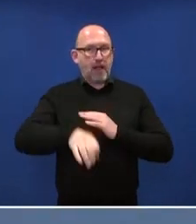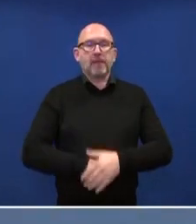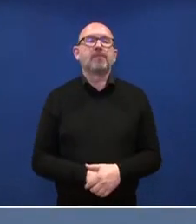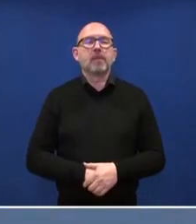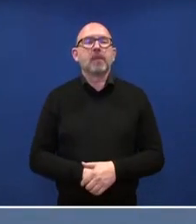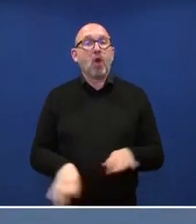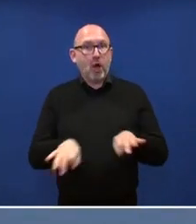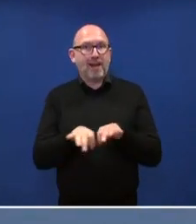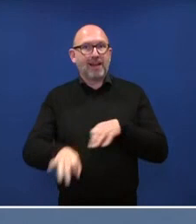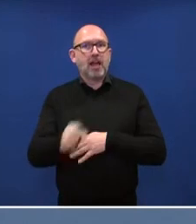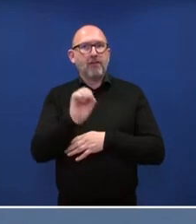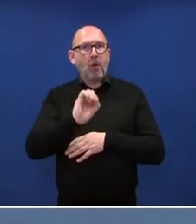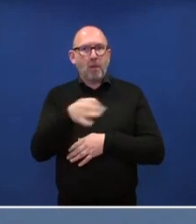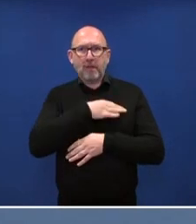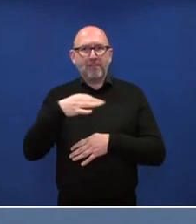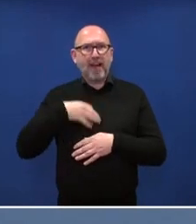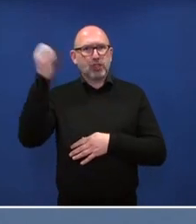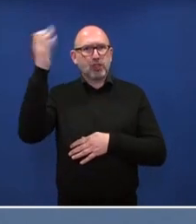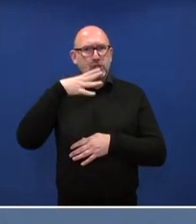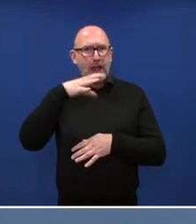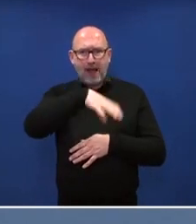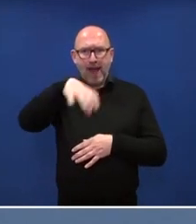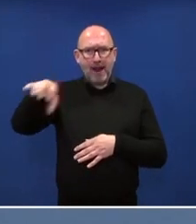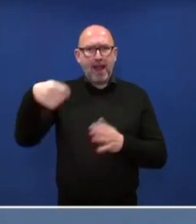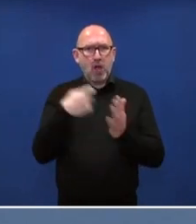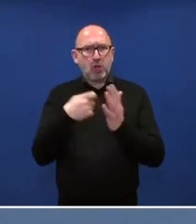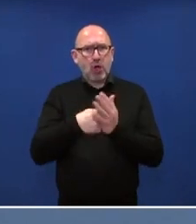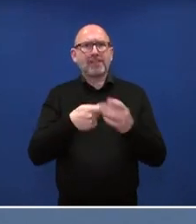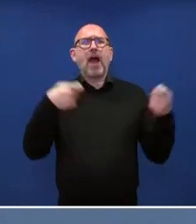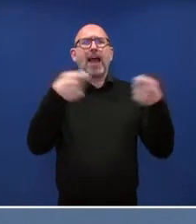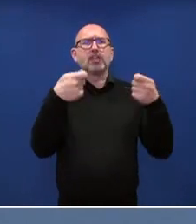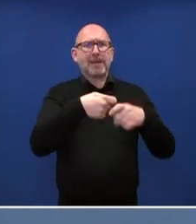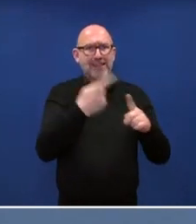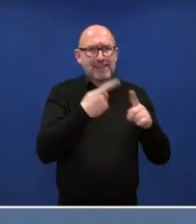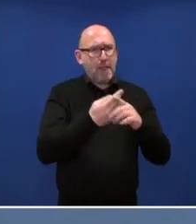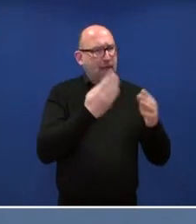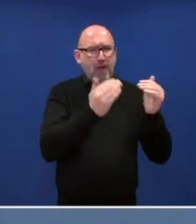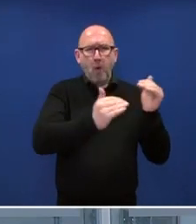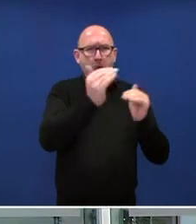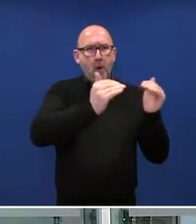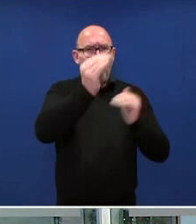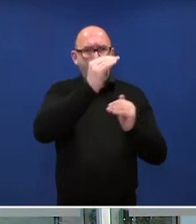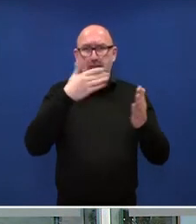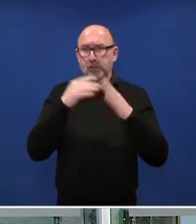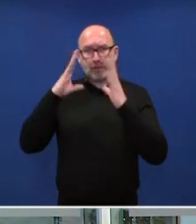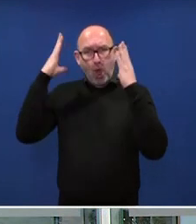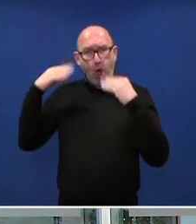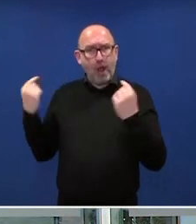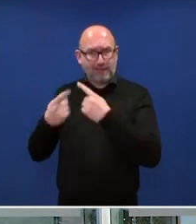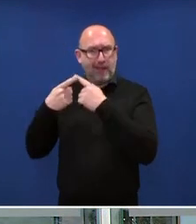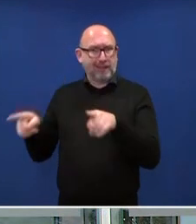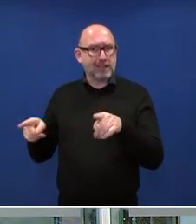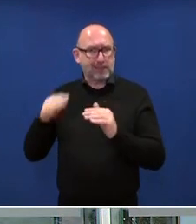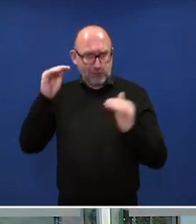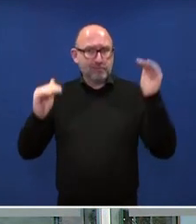in Deutschland bei privaten Solaranlagen die Kosten für Einspeisezähler mehrfach höher als in den Niederlanden? Ich nehme an, dass sich